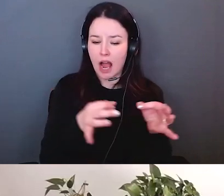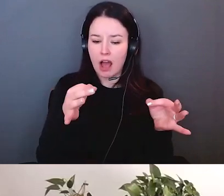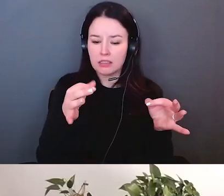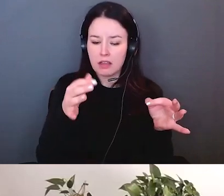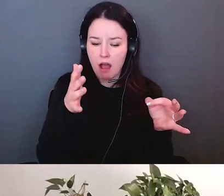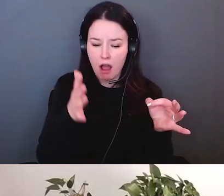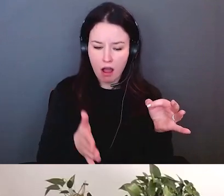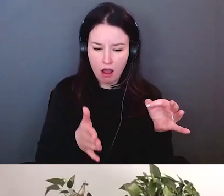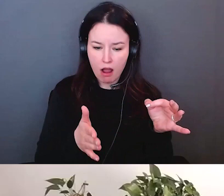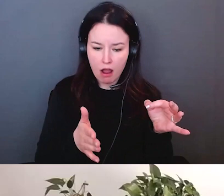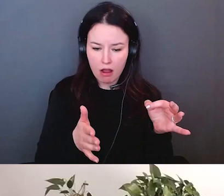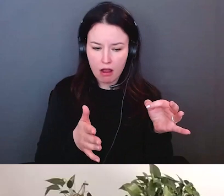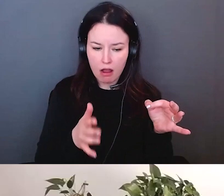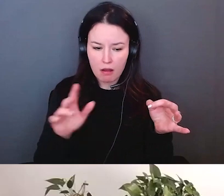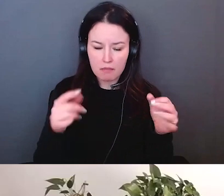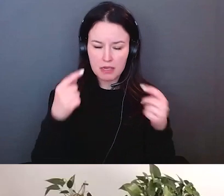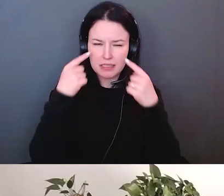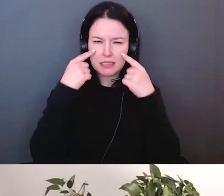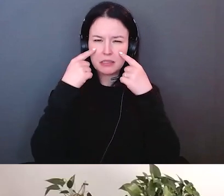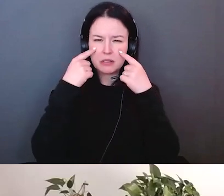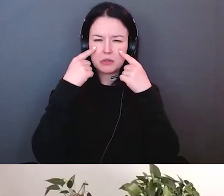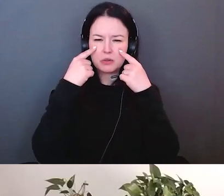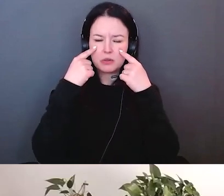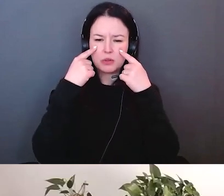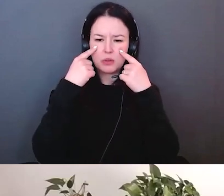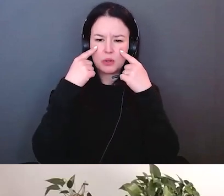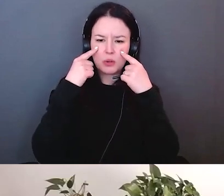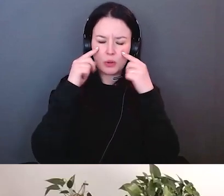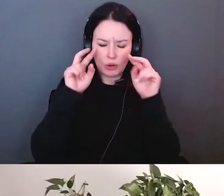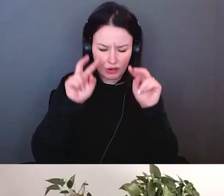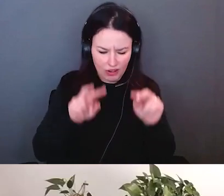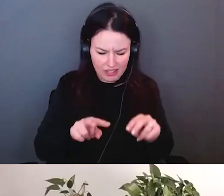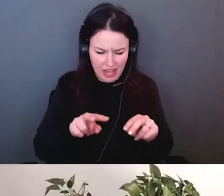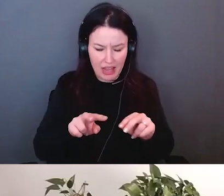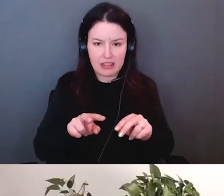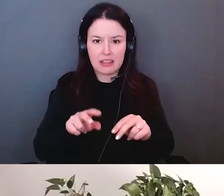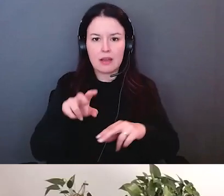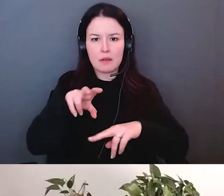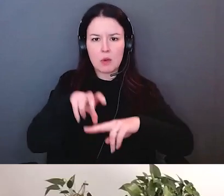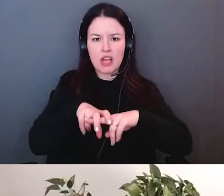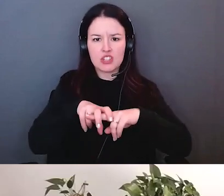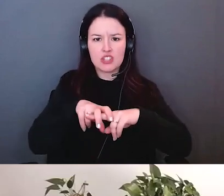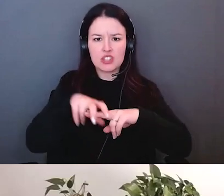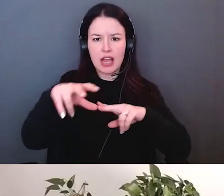de chaise on était au milieu avec ce